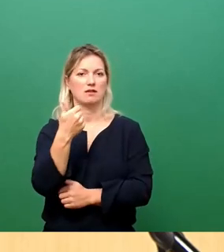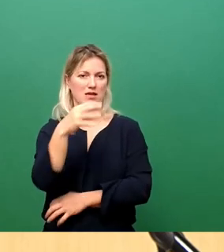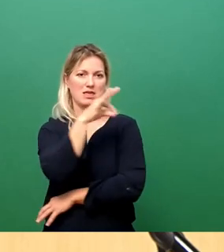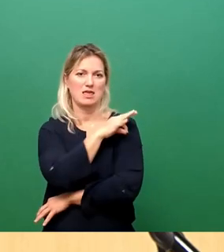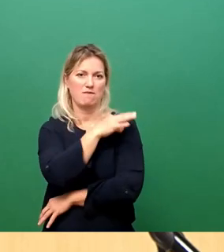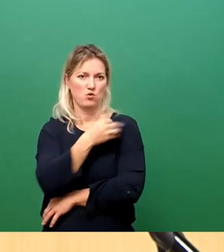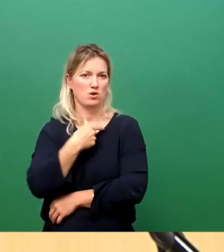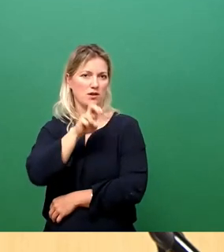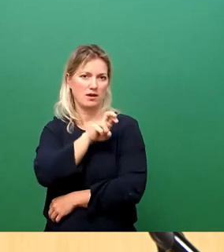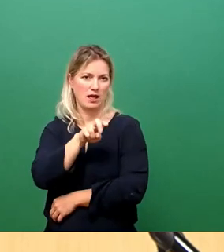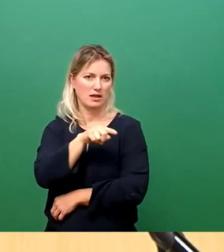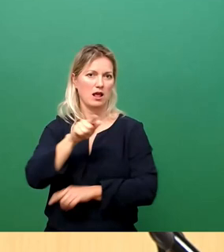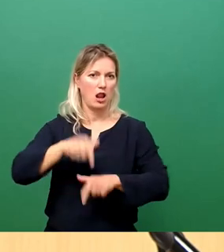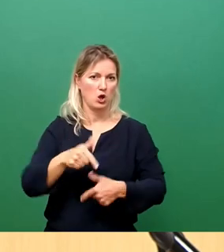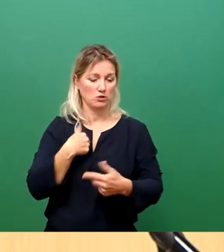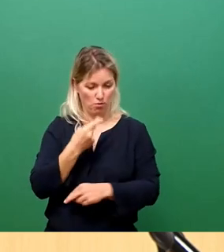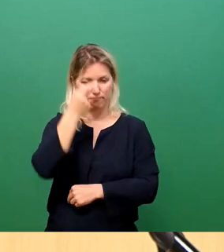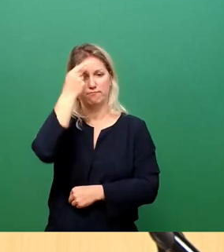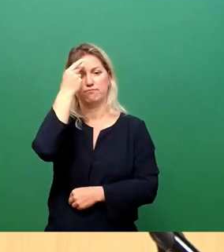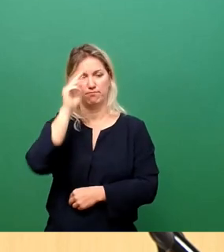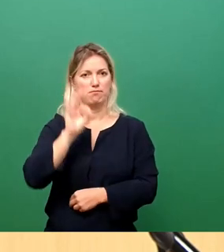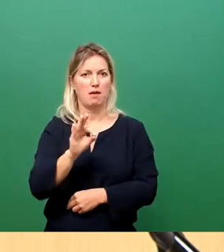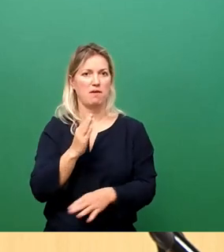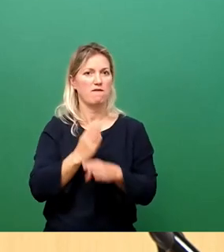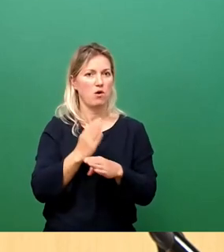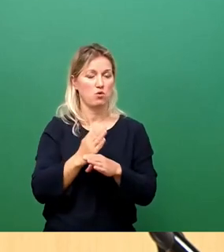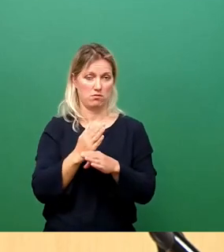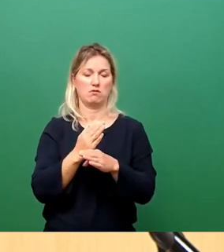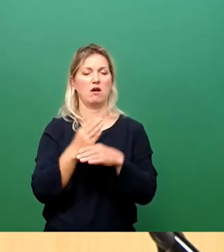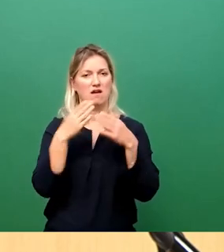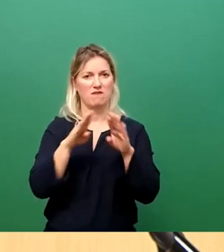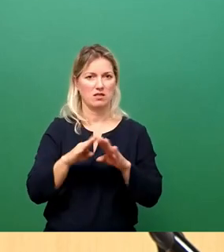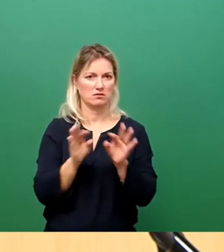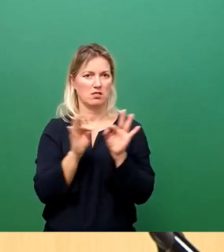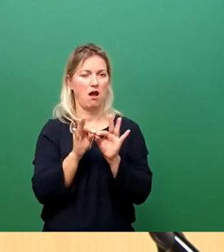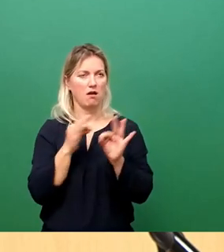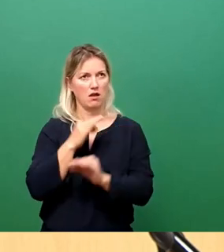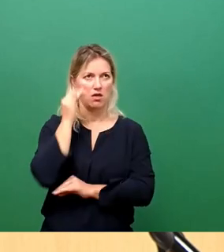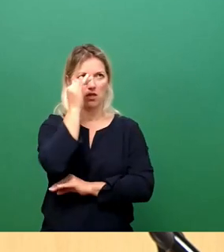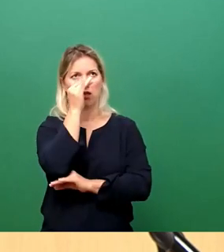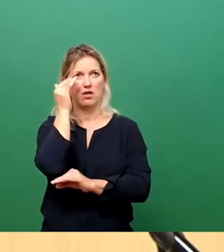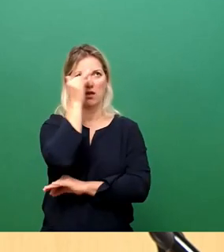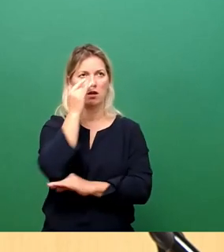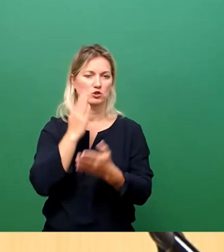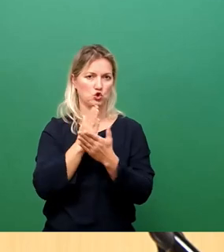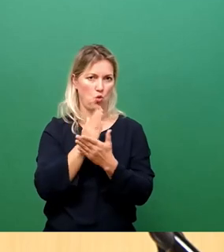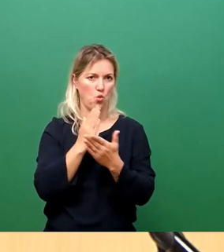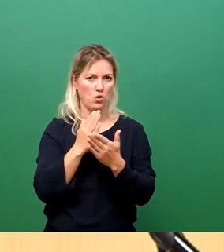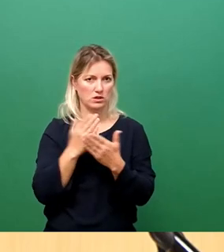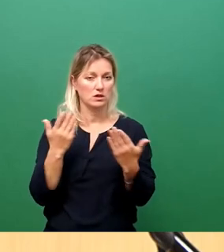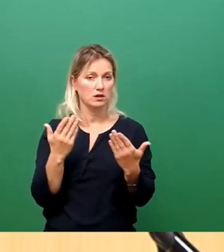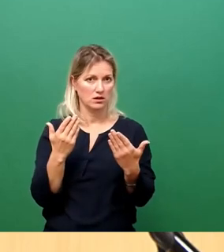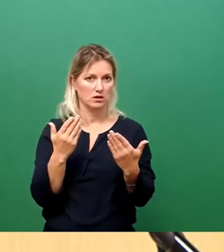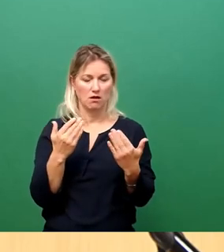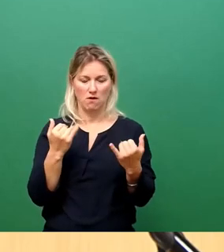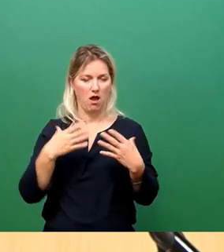war dann, ich erinnere mich da noch sehr gut dran, weil es mich die ganzen Weihnachtstage beschäftigt hat, alles relativ heute die Polter